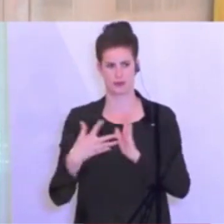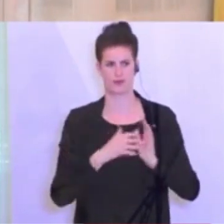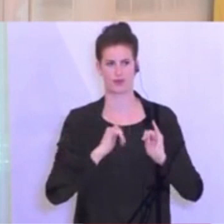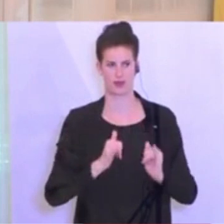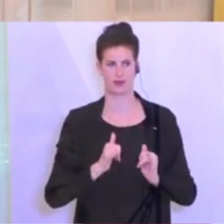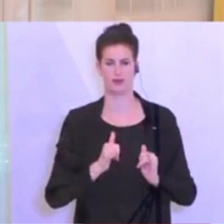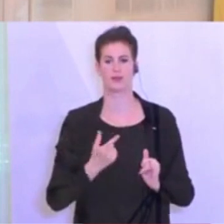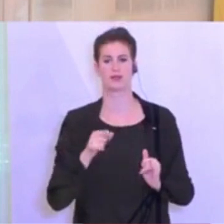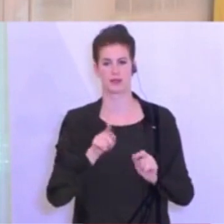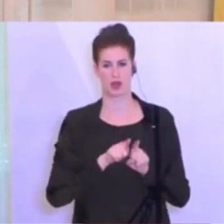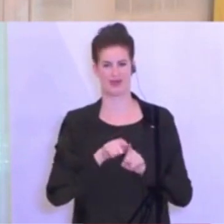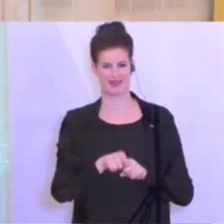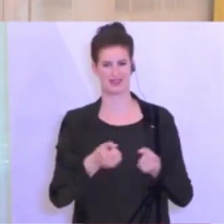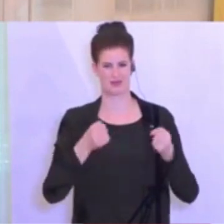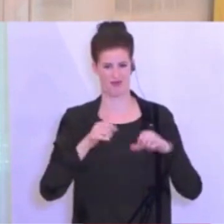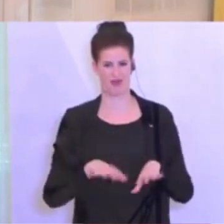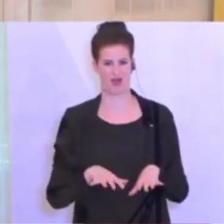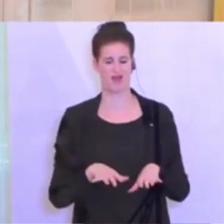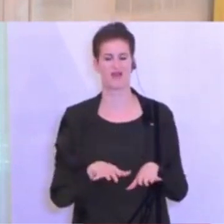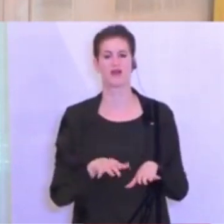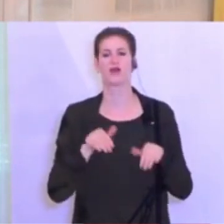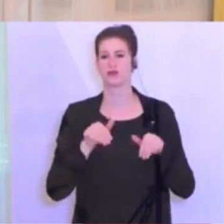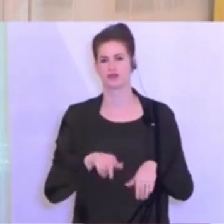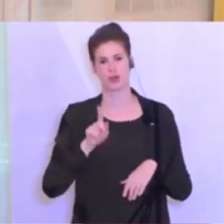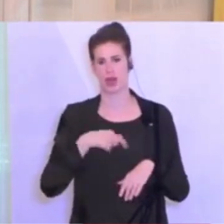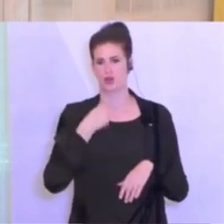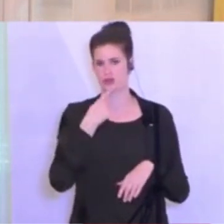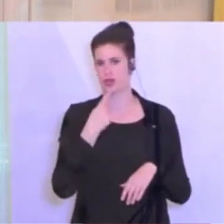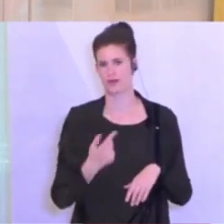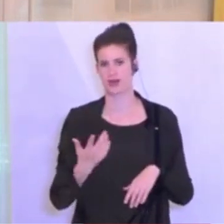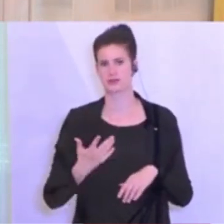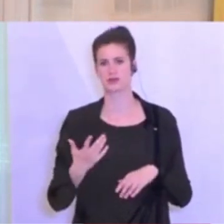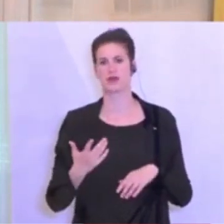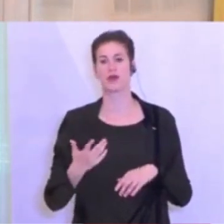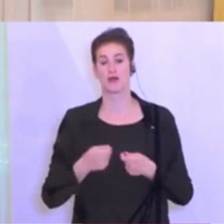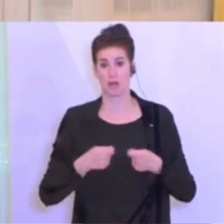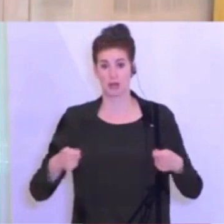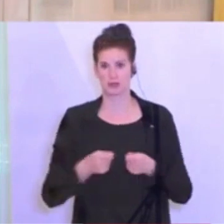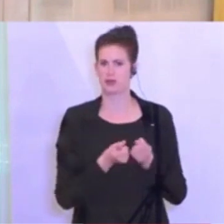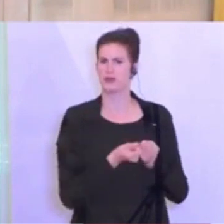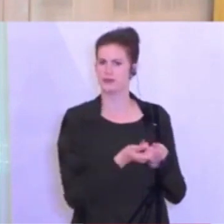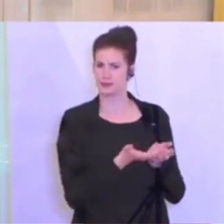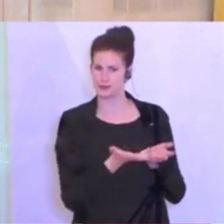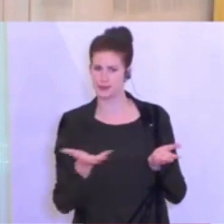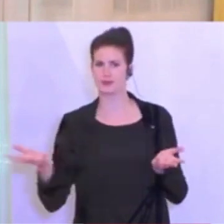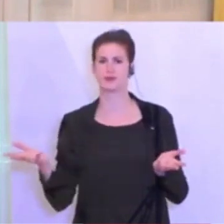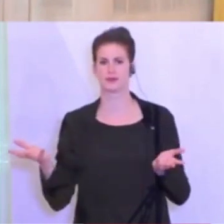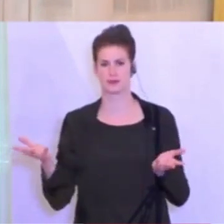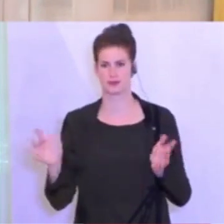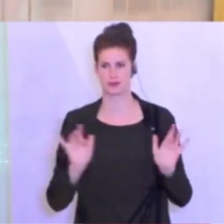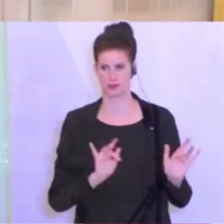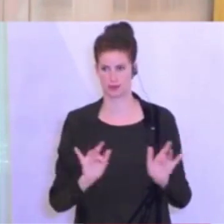Auch in diesem Fall einschränkend muss man dazu sagen, eine völlige Vielfalt von Maßnahmen in diesem doch überschaubaren Österreich